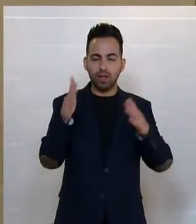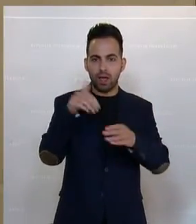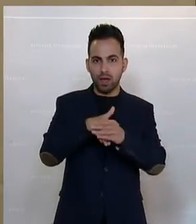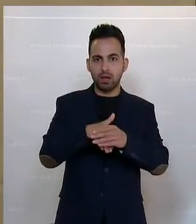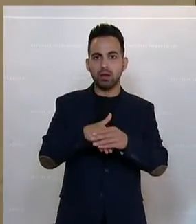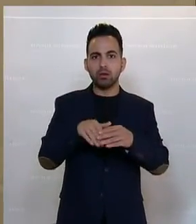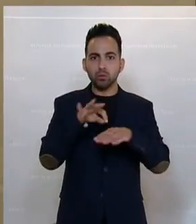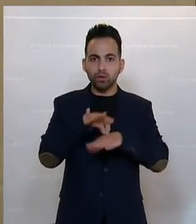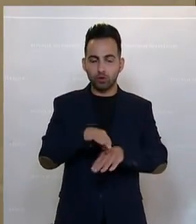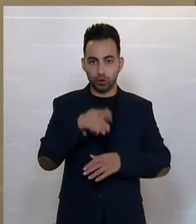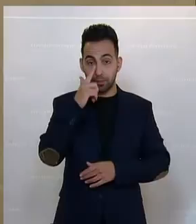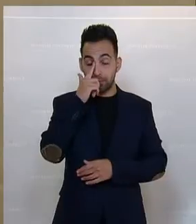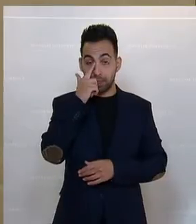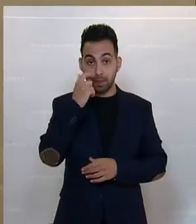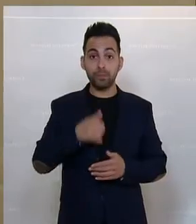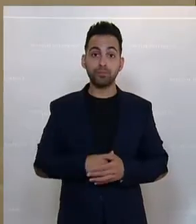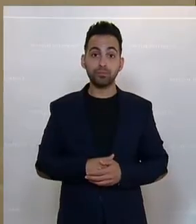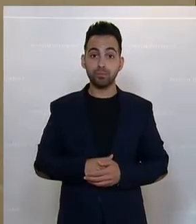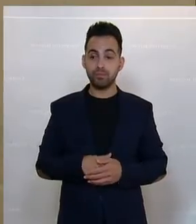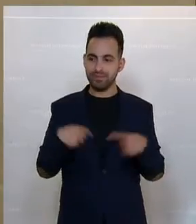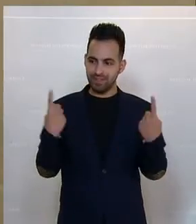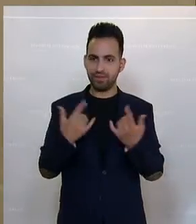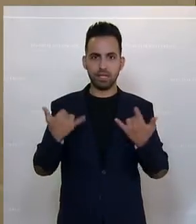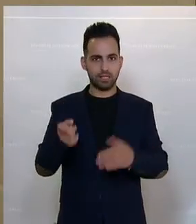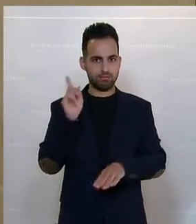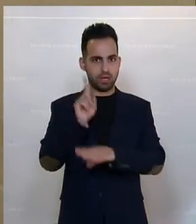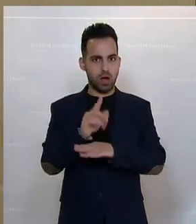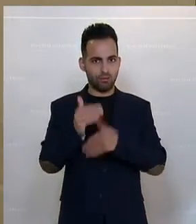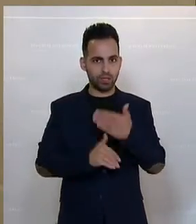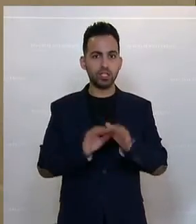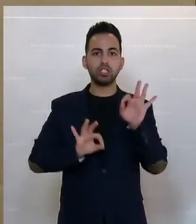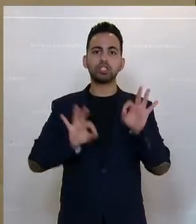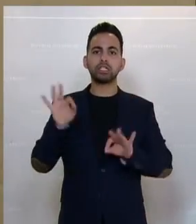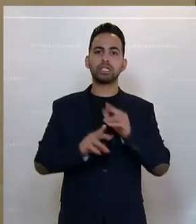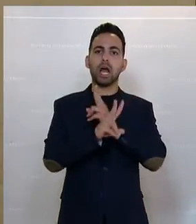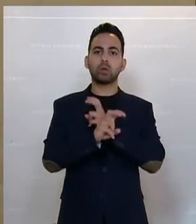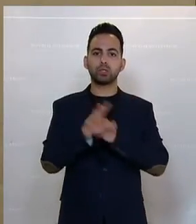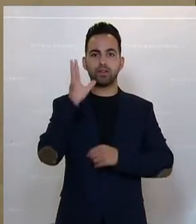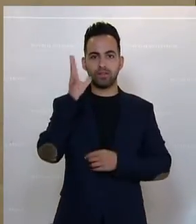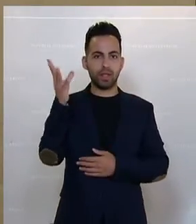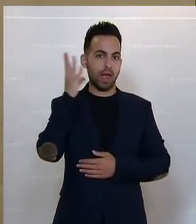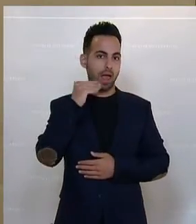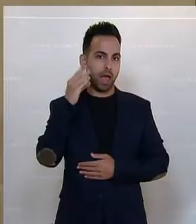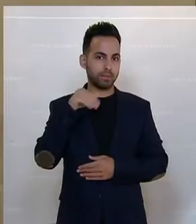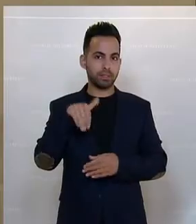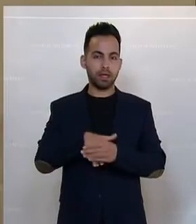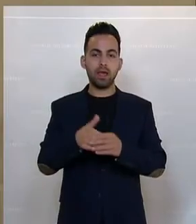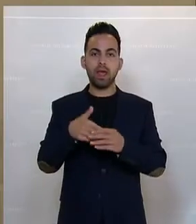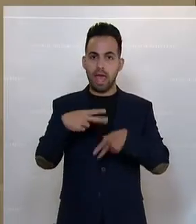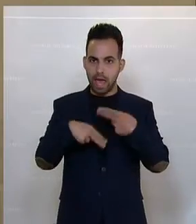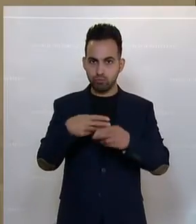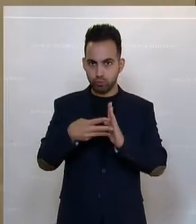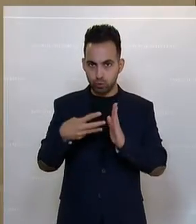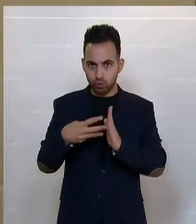sozusagen ausführt. Das haben wir jetzt beauftragt. Die Statistik Austria wird im Herbst mit der Erhebung